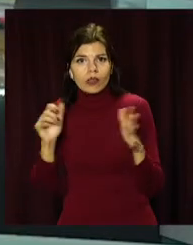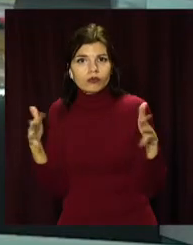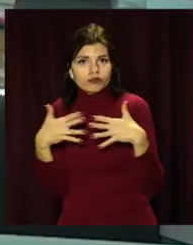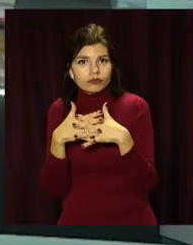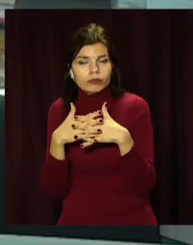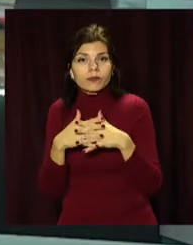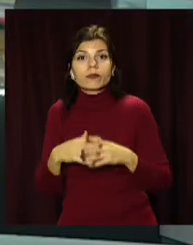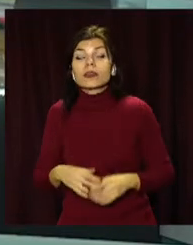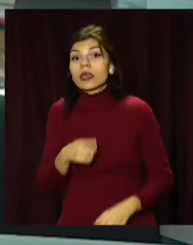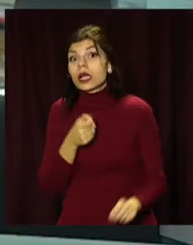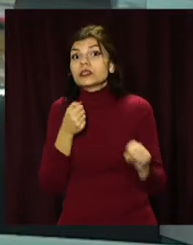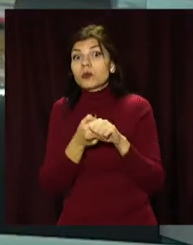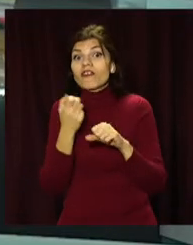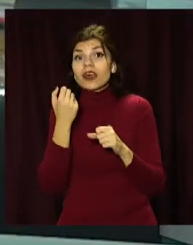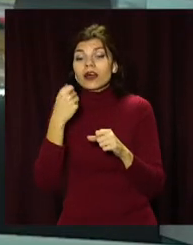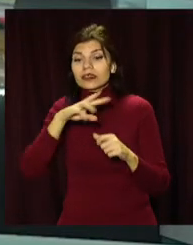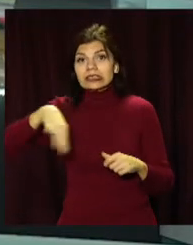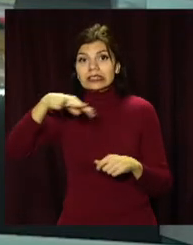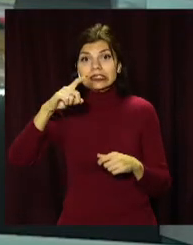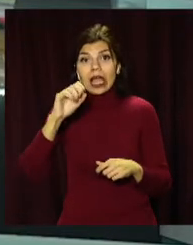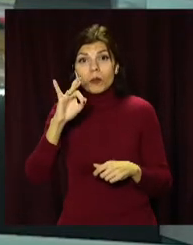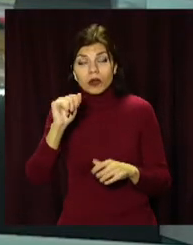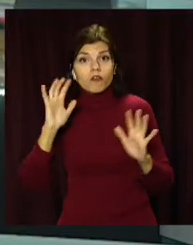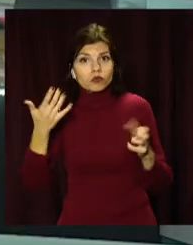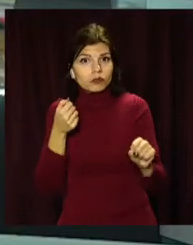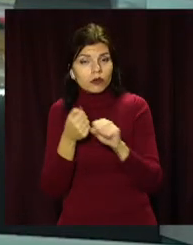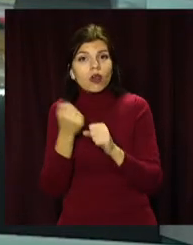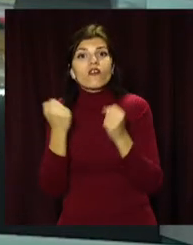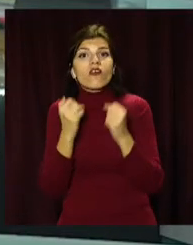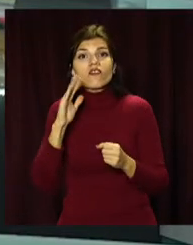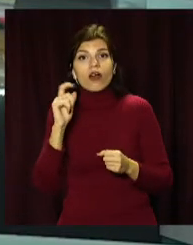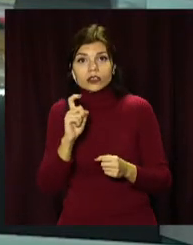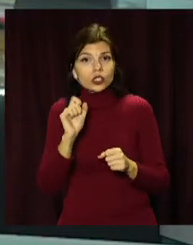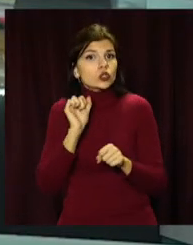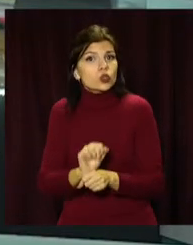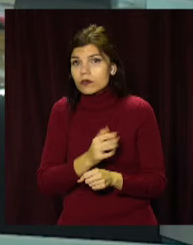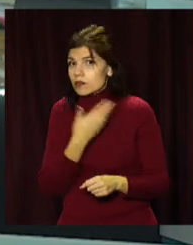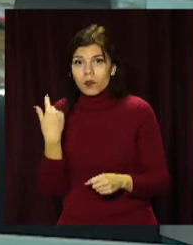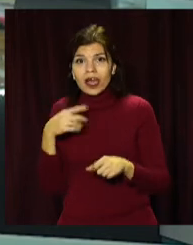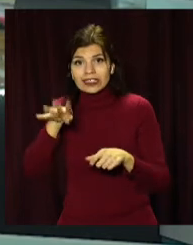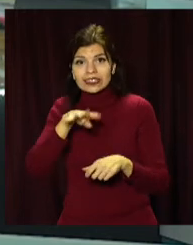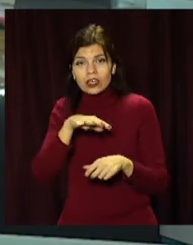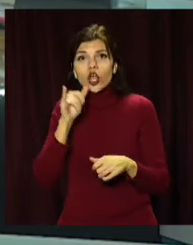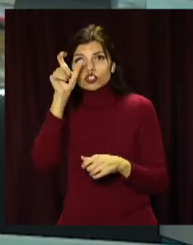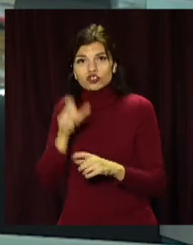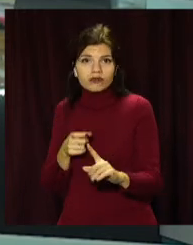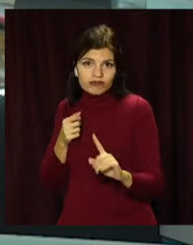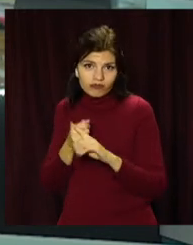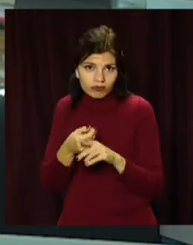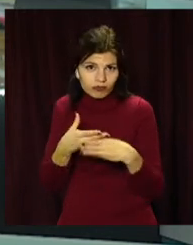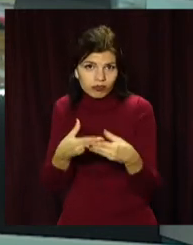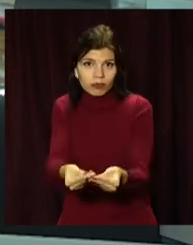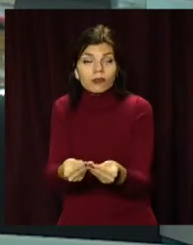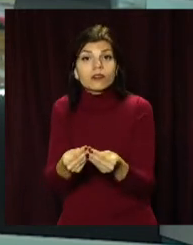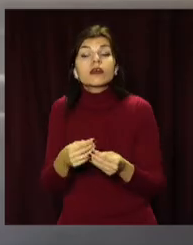Збив на зебрі. Зранку на вулиці Театральна сталася ДТП. Водій ваза не пригальмував перед зеброю і не їхав на пішохода. За